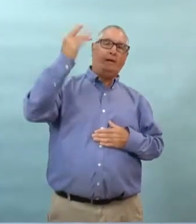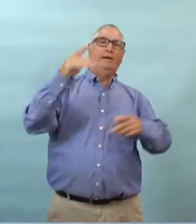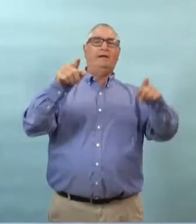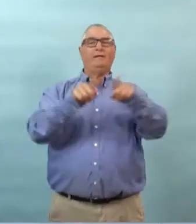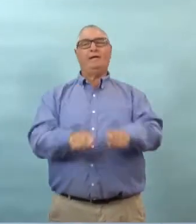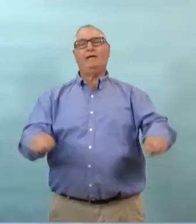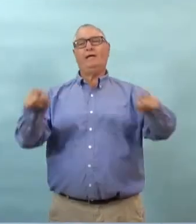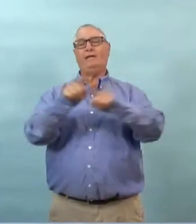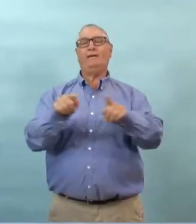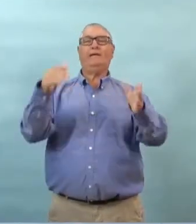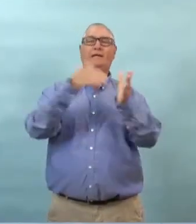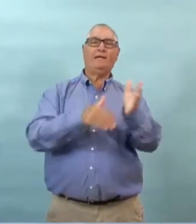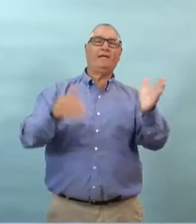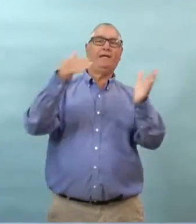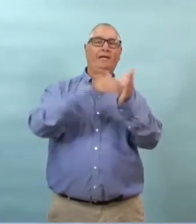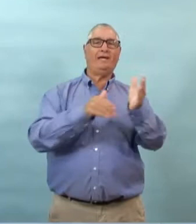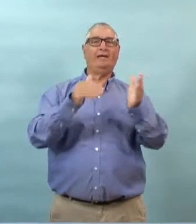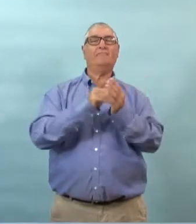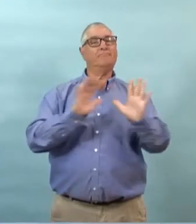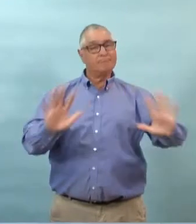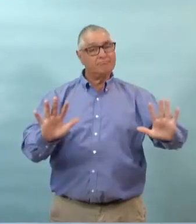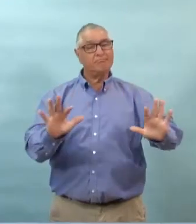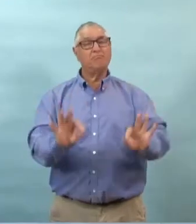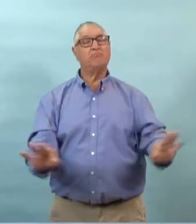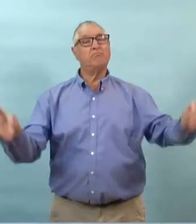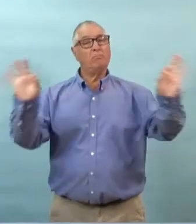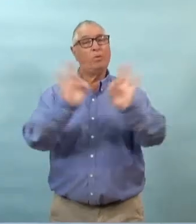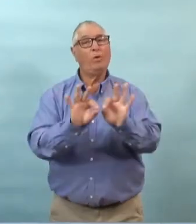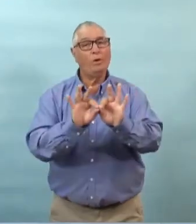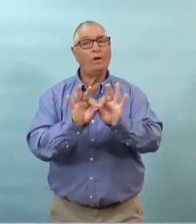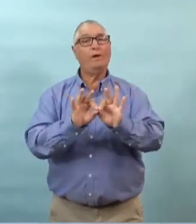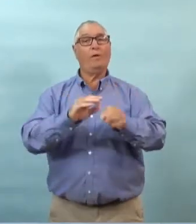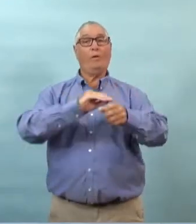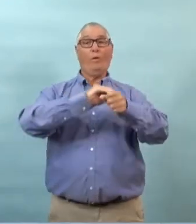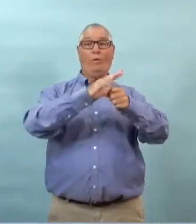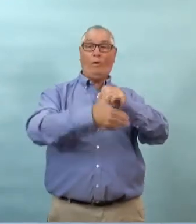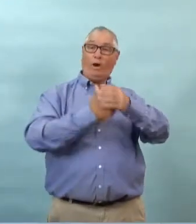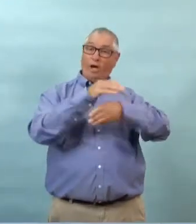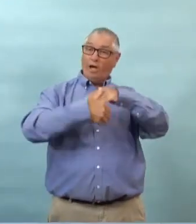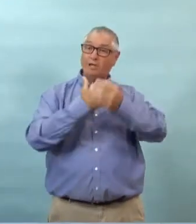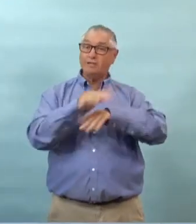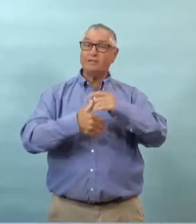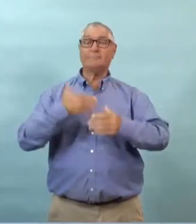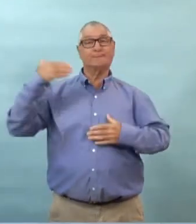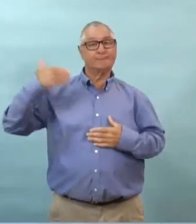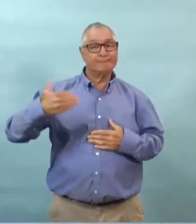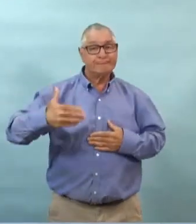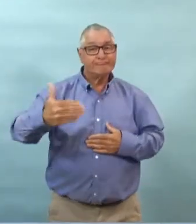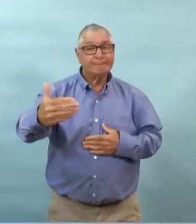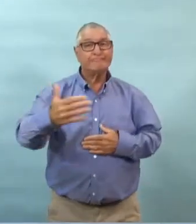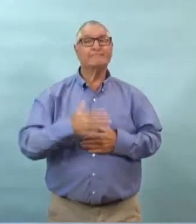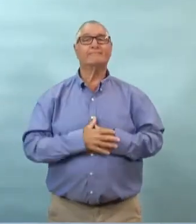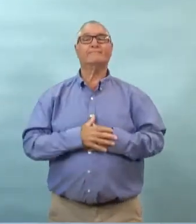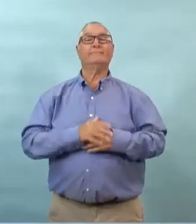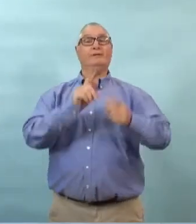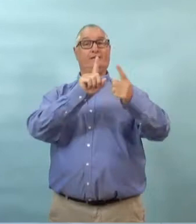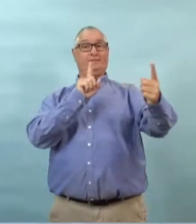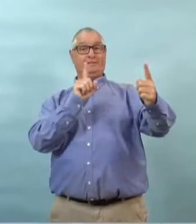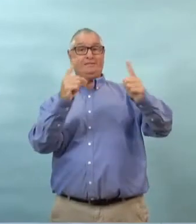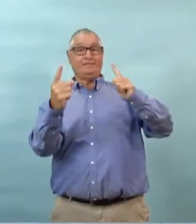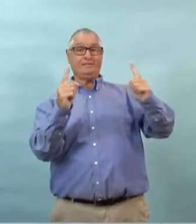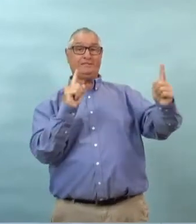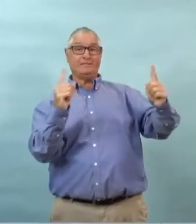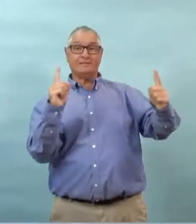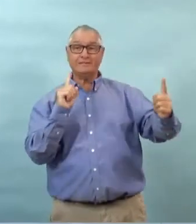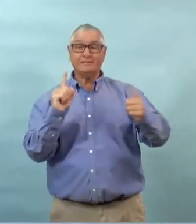l'avez entendu tellement de fois à partir de ces micros même mais ce sont les petits efforts qui représentent les grands progrès se laver les